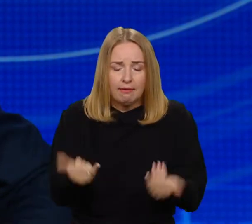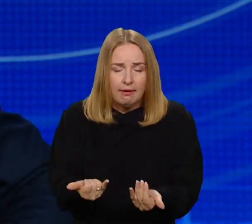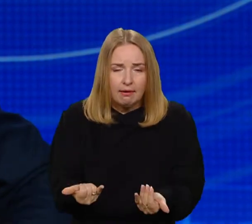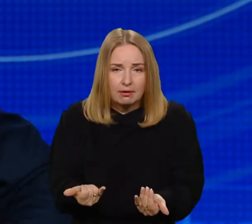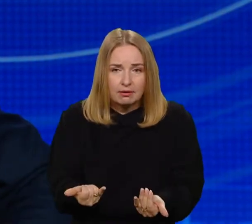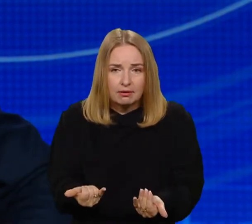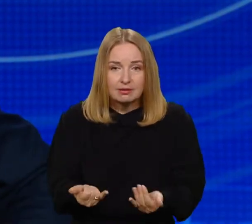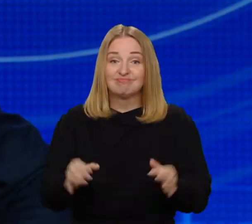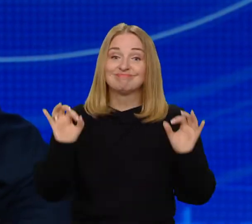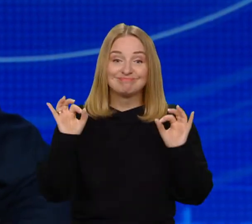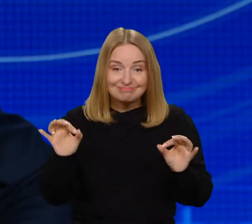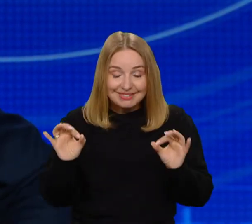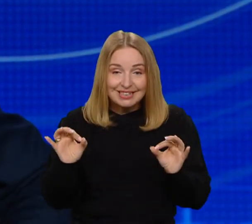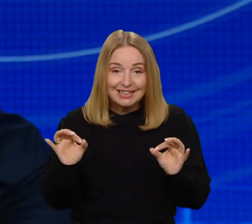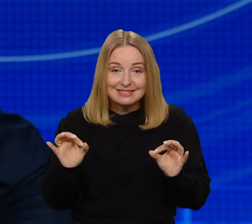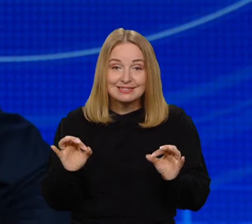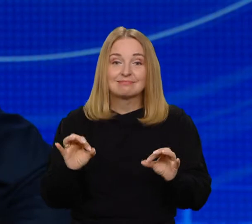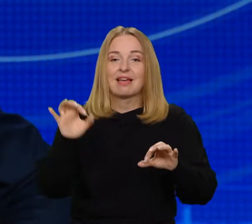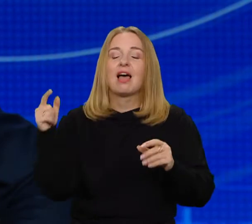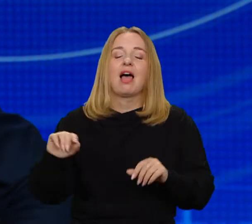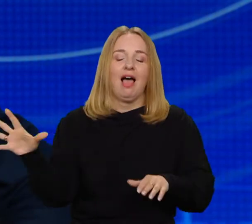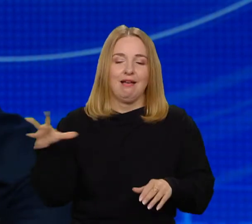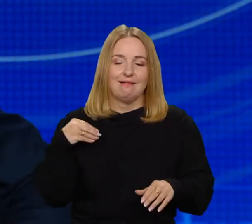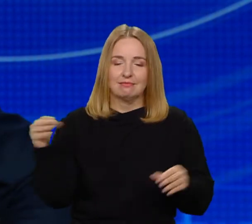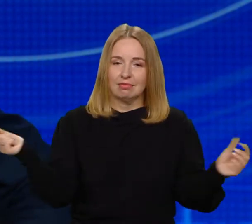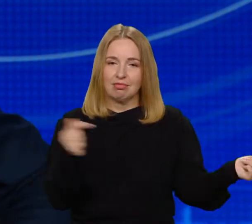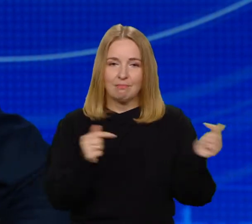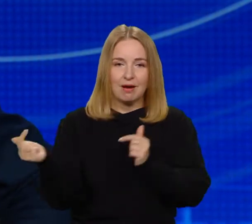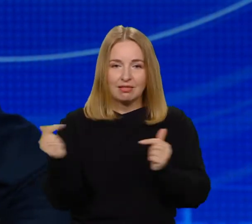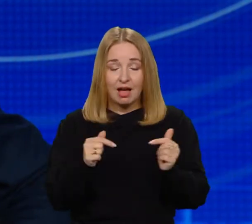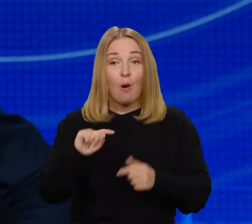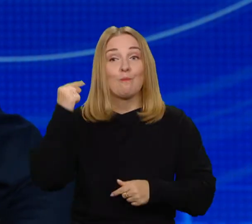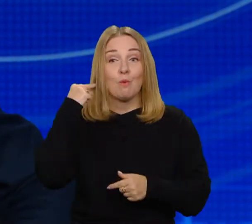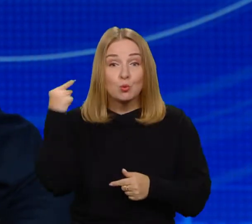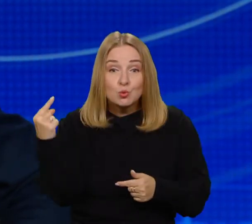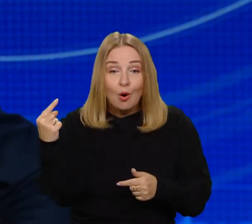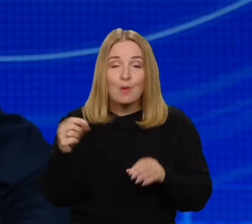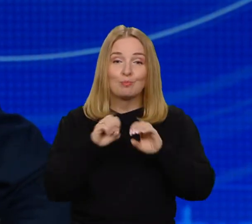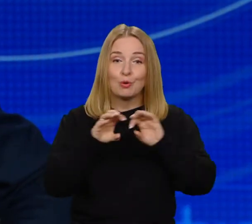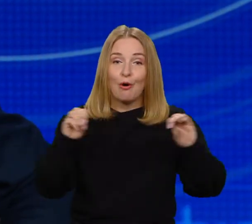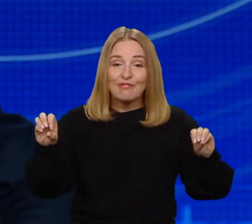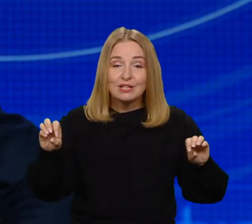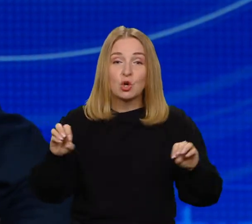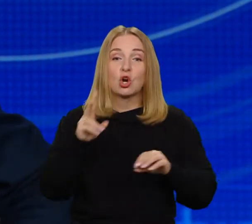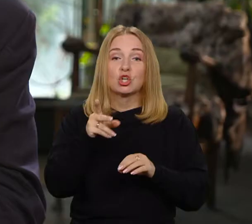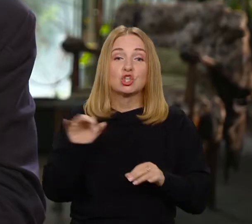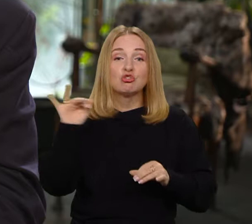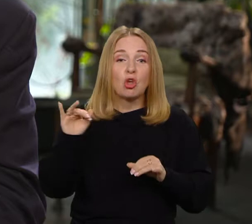się nasza dzisiejsza debata. Na dobry początek posłuchajmy zatem profesora Krzysztofa Zanussiego.